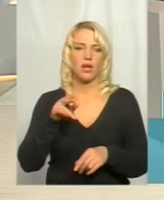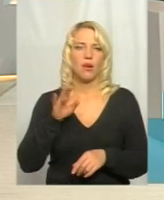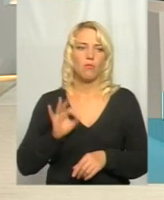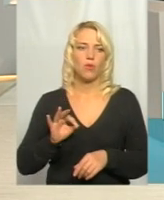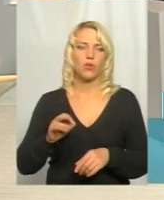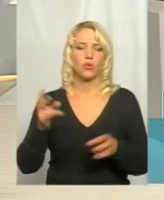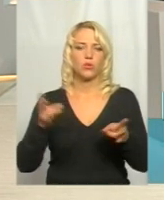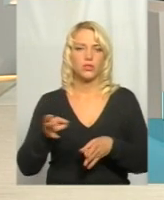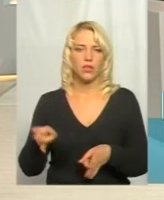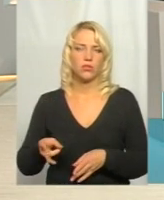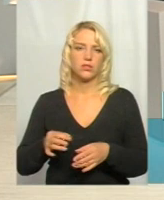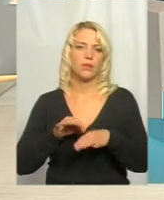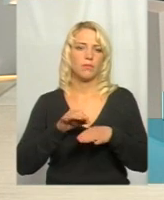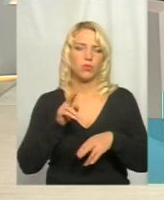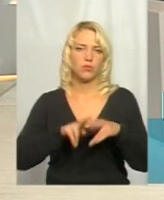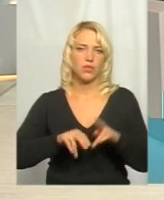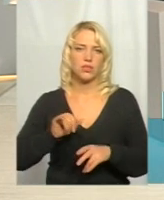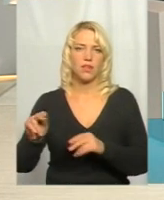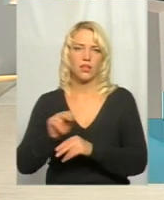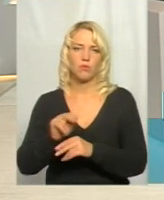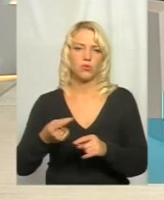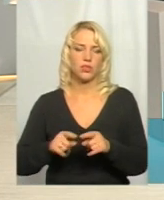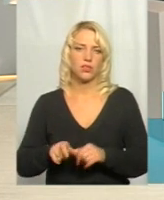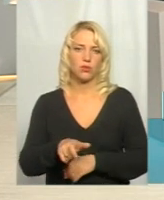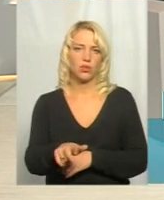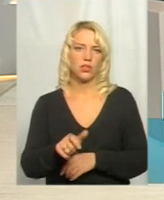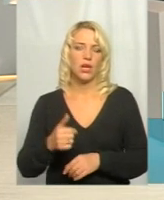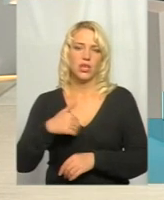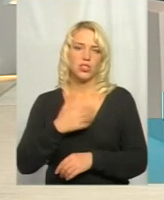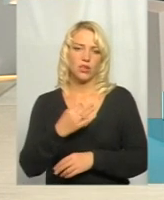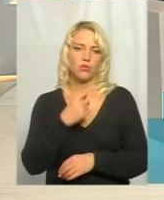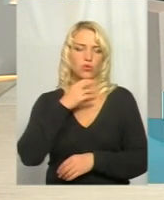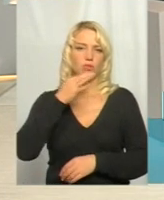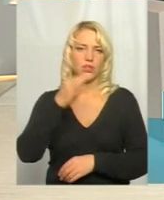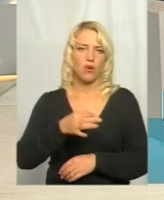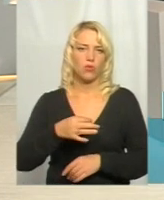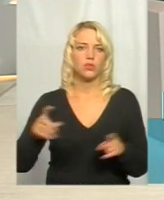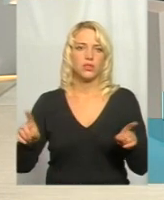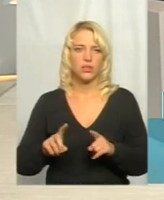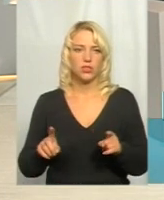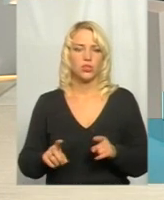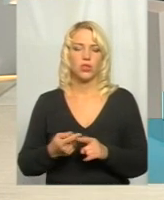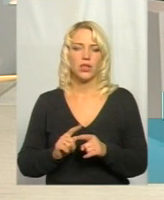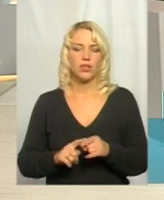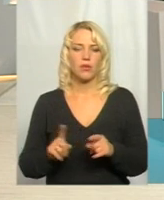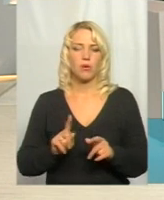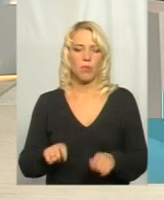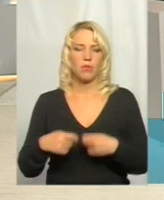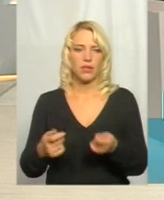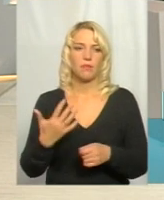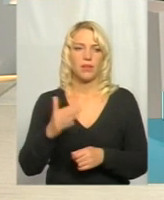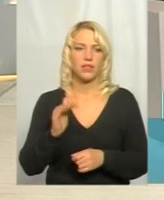доцільності будівництва та ремонту даних доріг. Хочу вам ще наголосити, з тих доріг, які нам передали в цьому році,